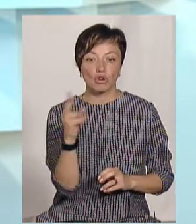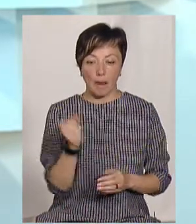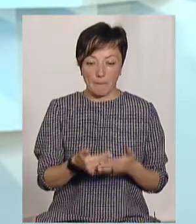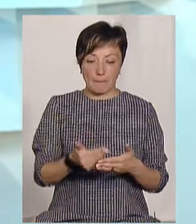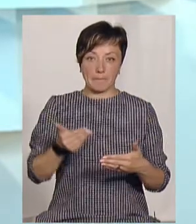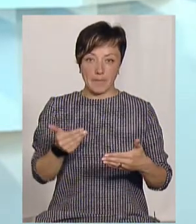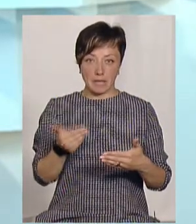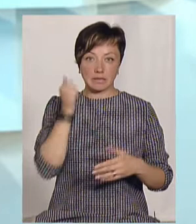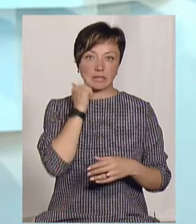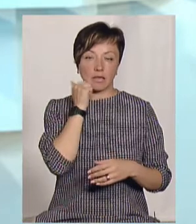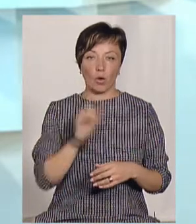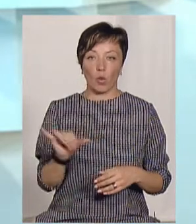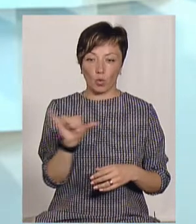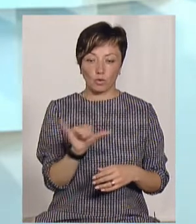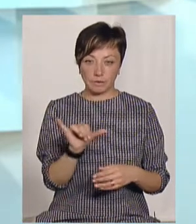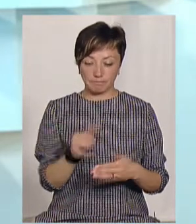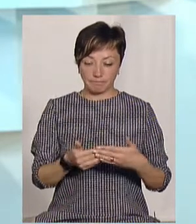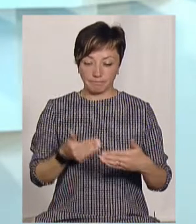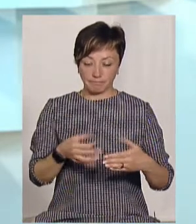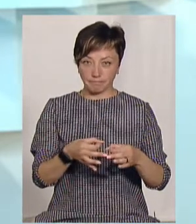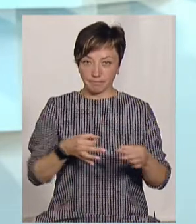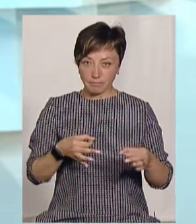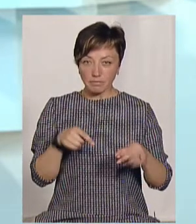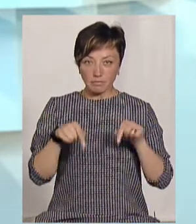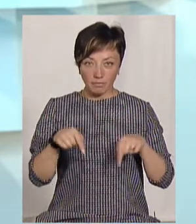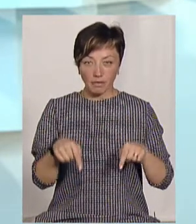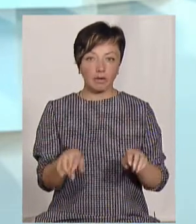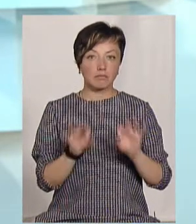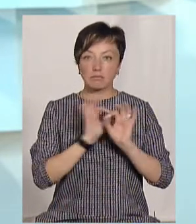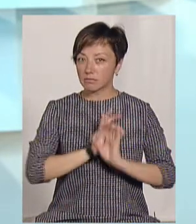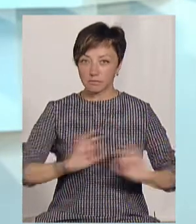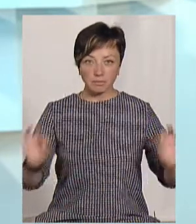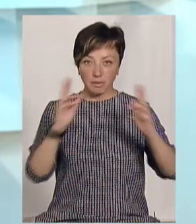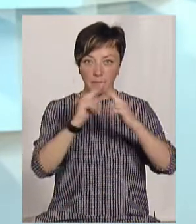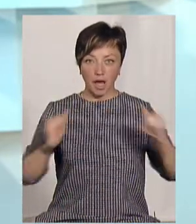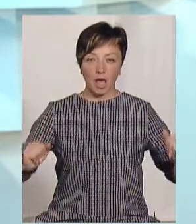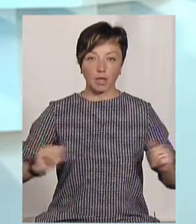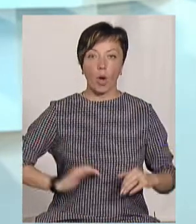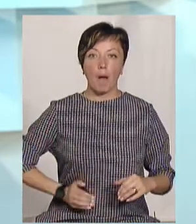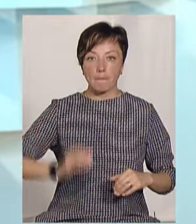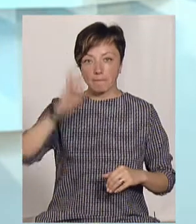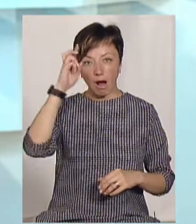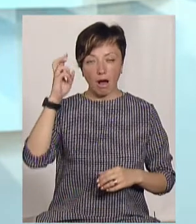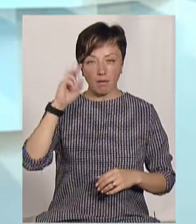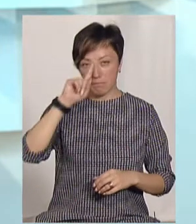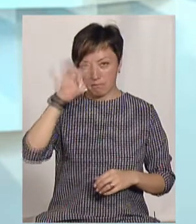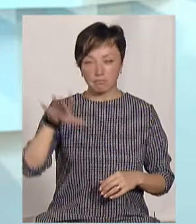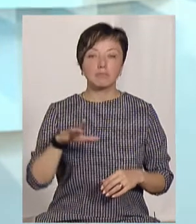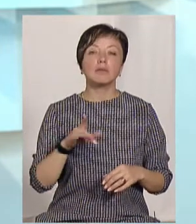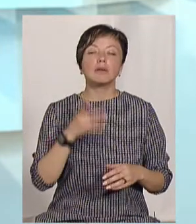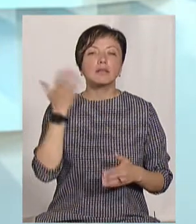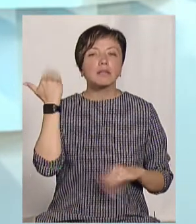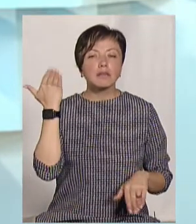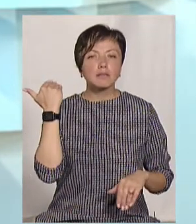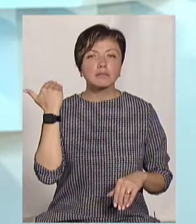Старою Ушицею. Там є класний маєток пана, який був, дуже мав